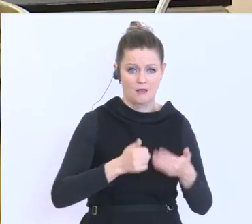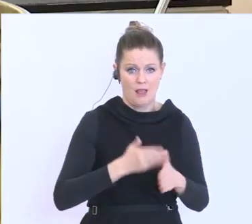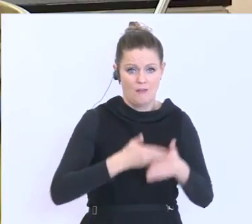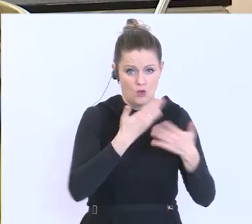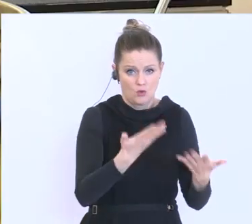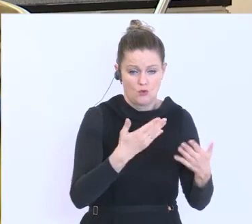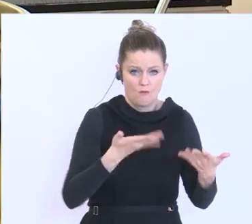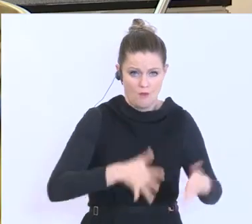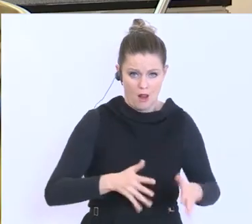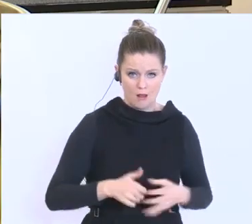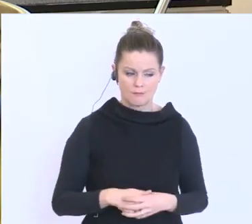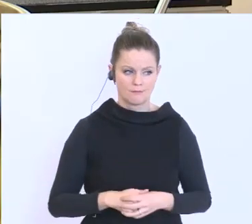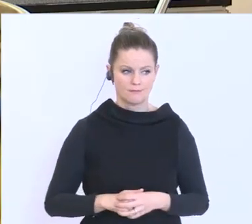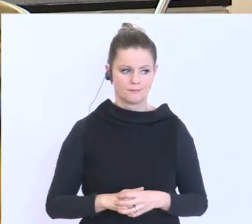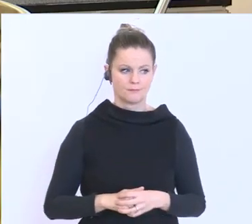Entschuldigung.